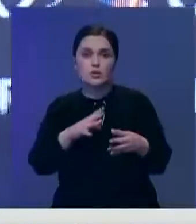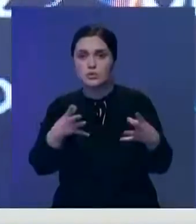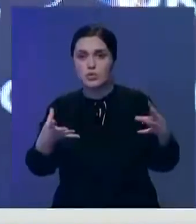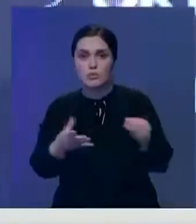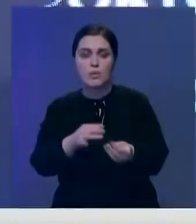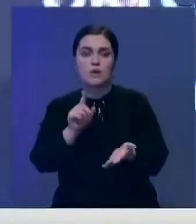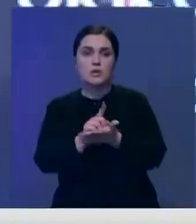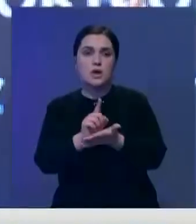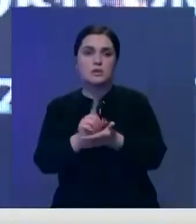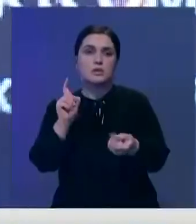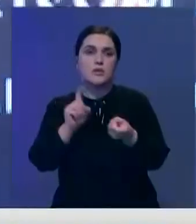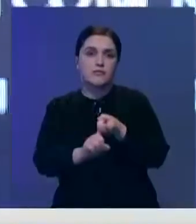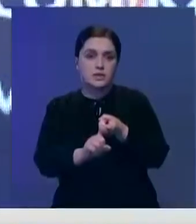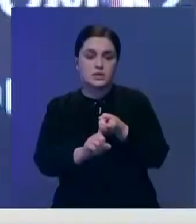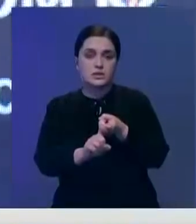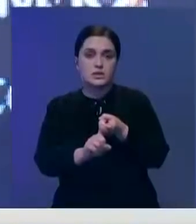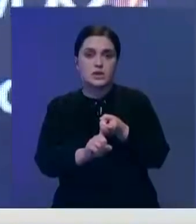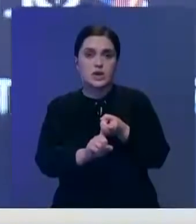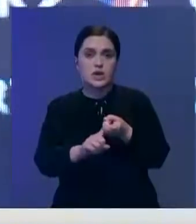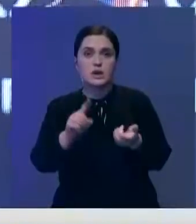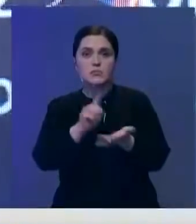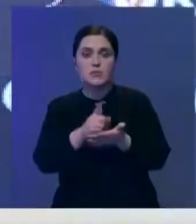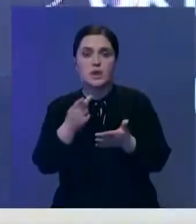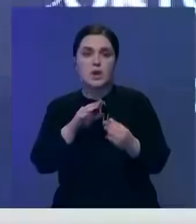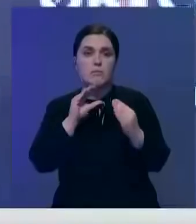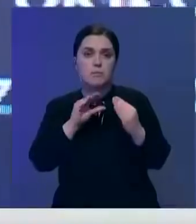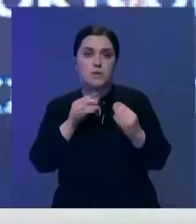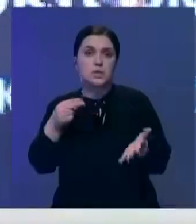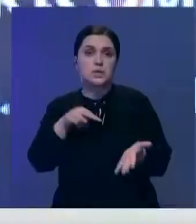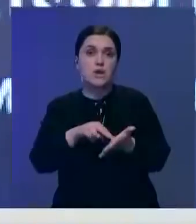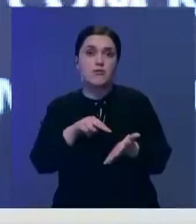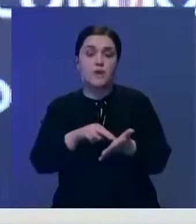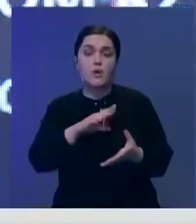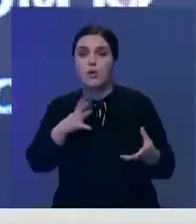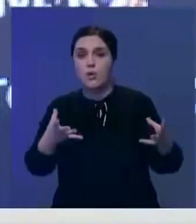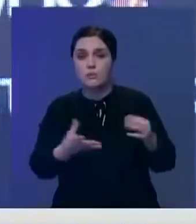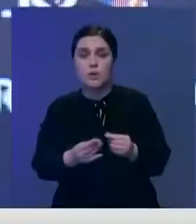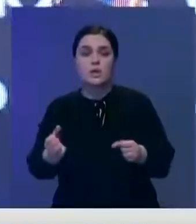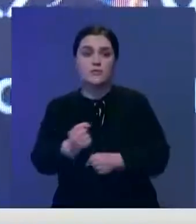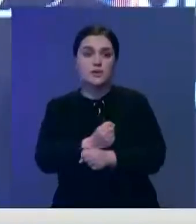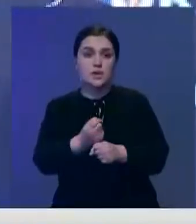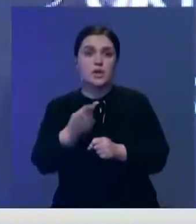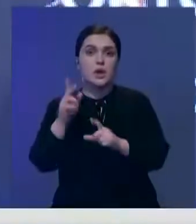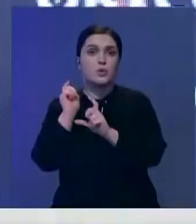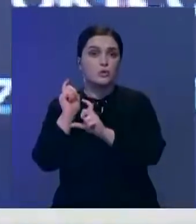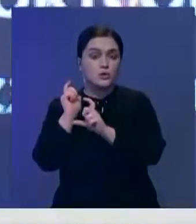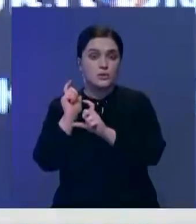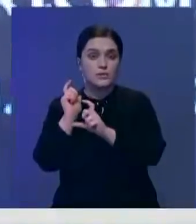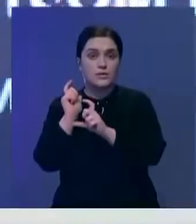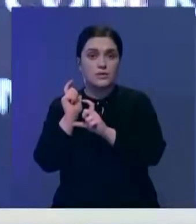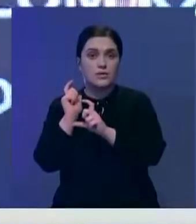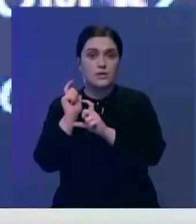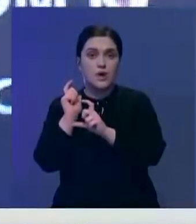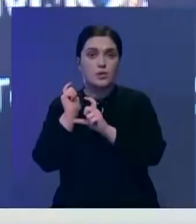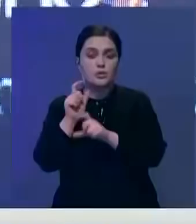налога зависит от применяемой ставки налога. Для легковых автомобилей ставка зависит от объема двигателя, для грузовых от